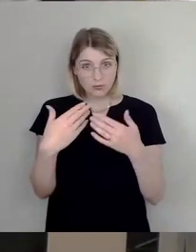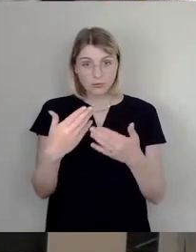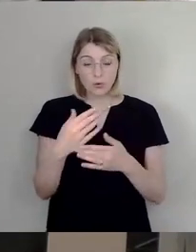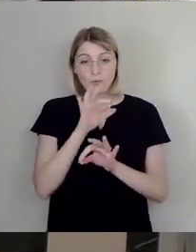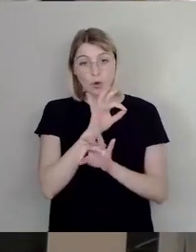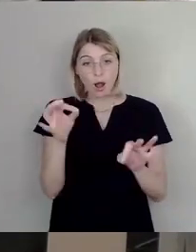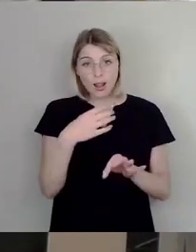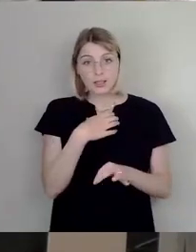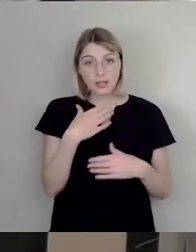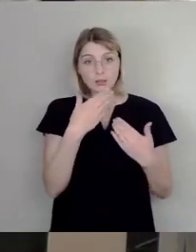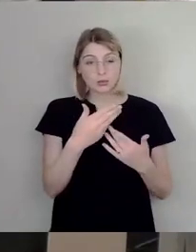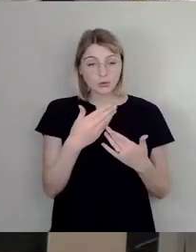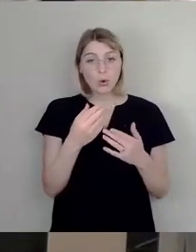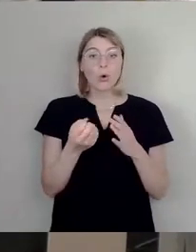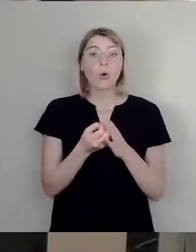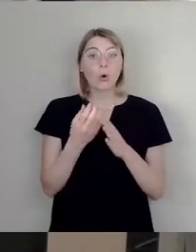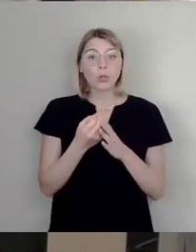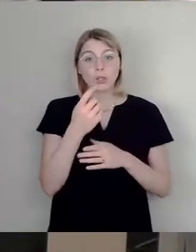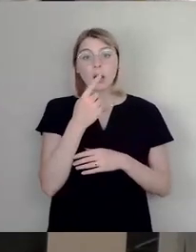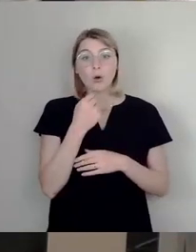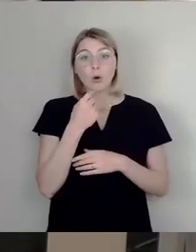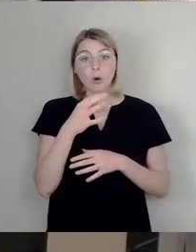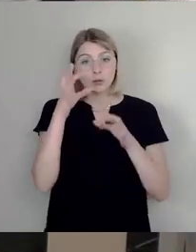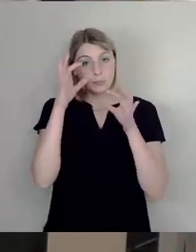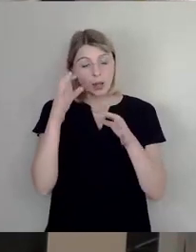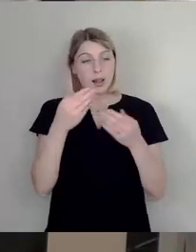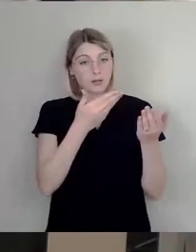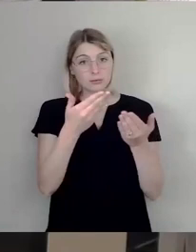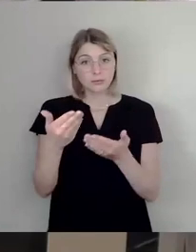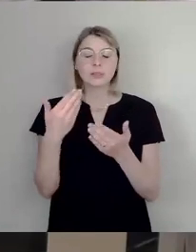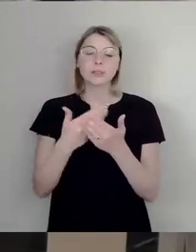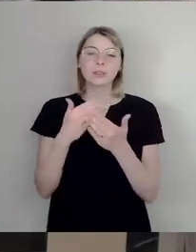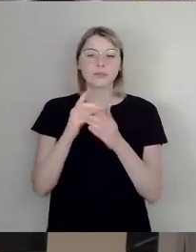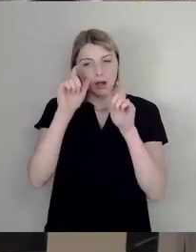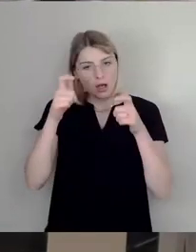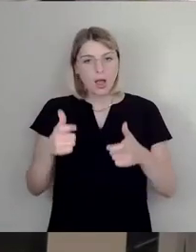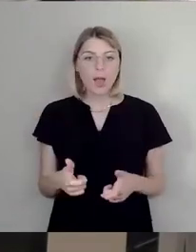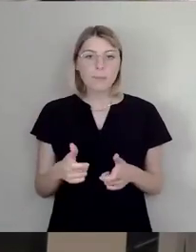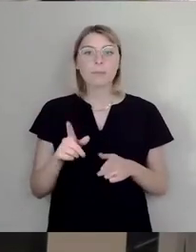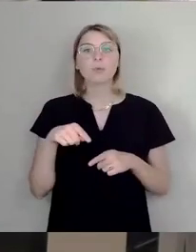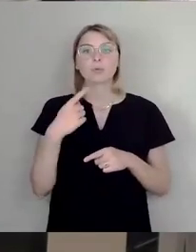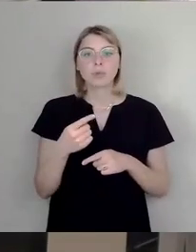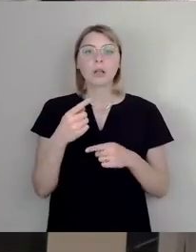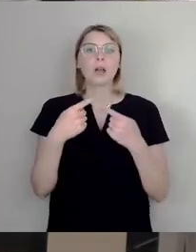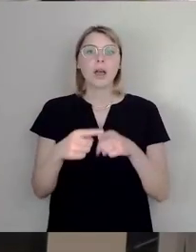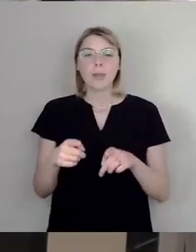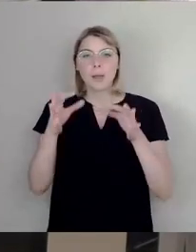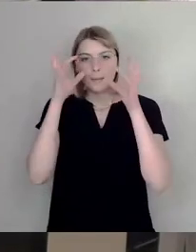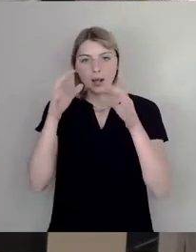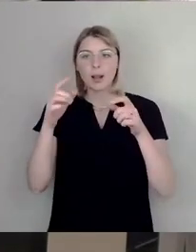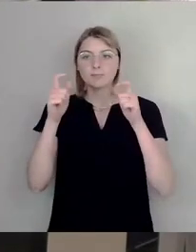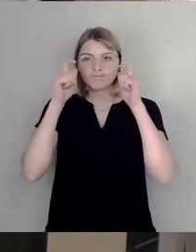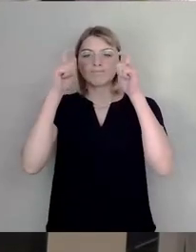Das wäre nämlich ein bisschen teuer. Demzufolge nehmen wir die rosa-rote Brille wieder runter und sehen sie mit den Augen der Vernunft.